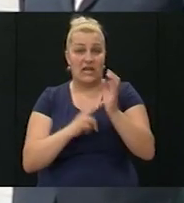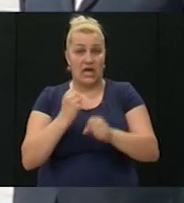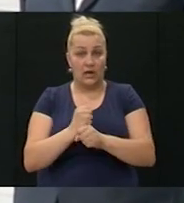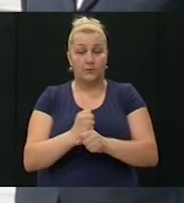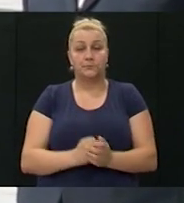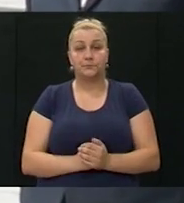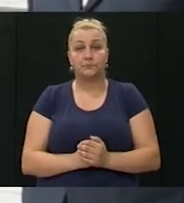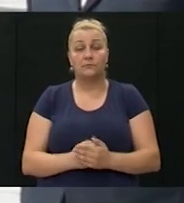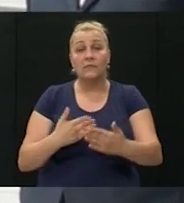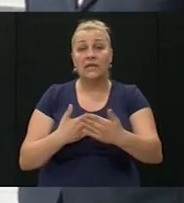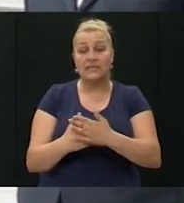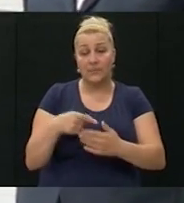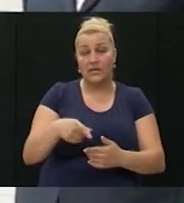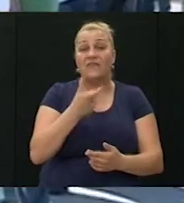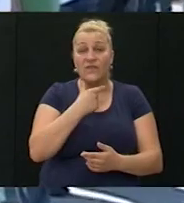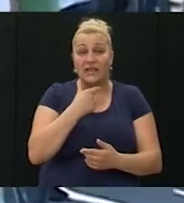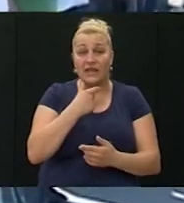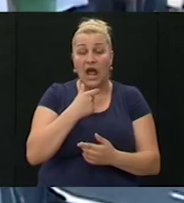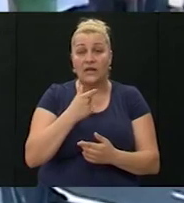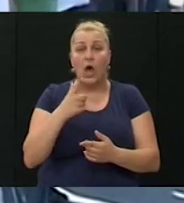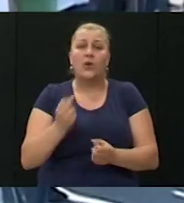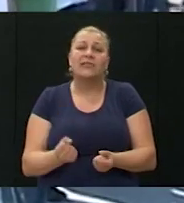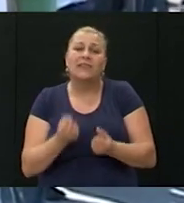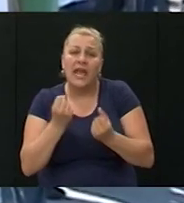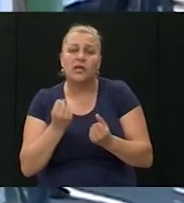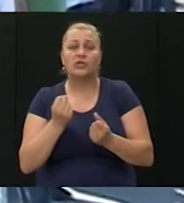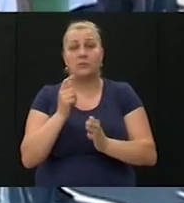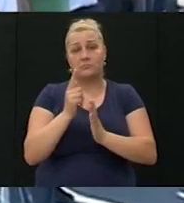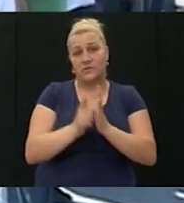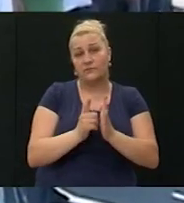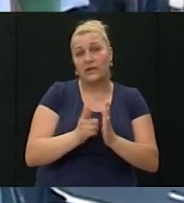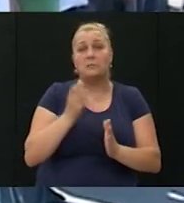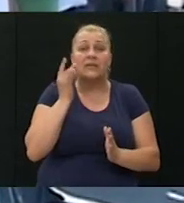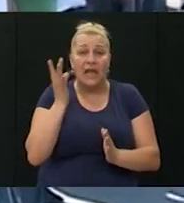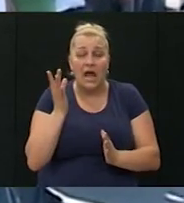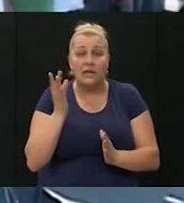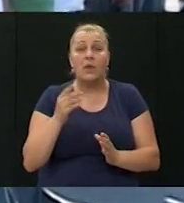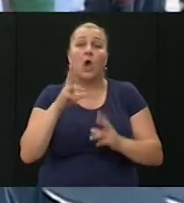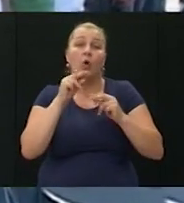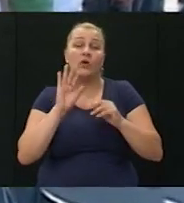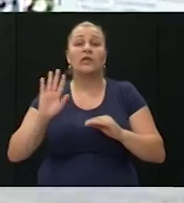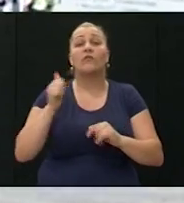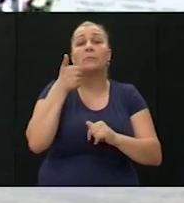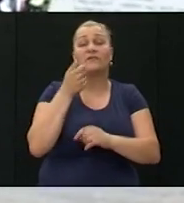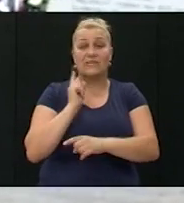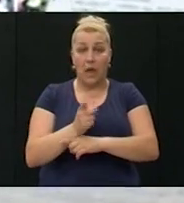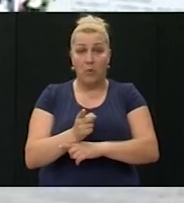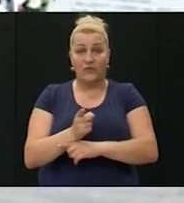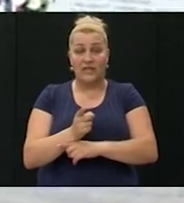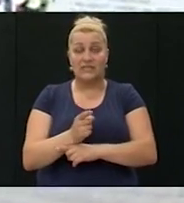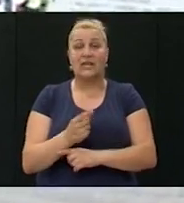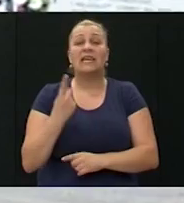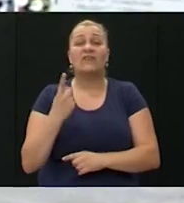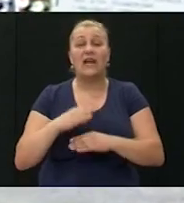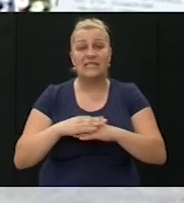Ispred postojnih veterana o teškim, bremenitim, ali slavnim danima ratnih 90-ih su govorili njihovi prvi zapojnici